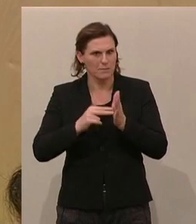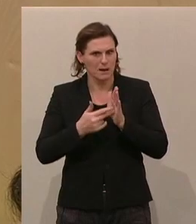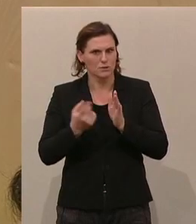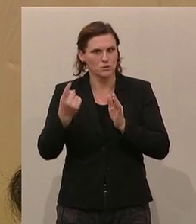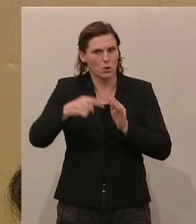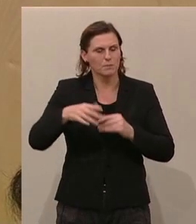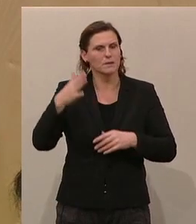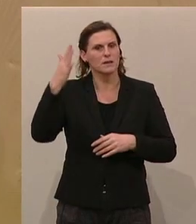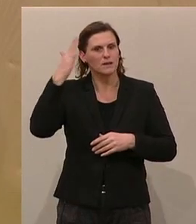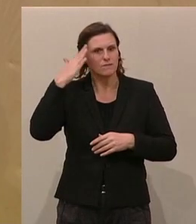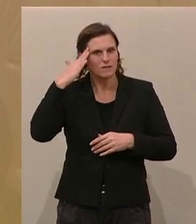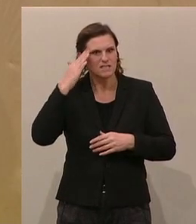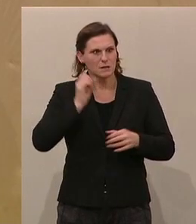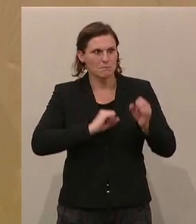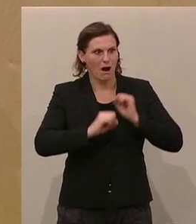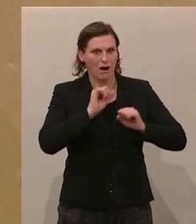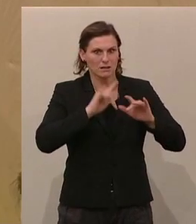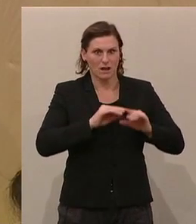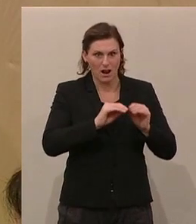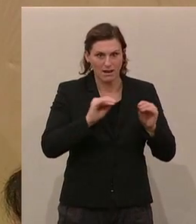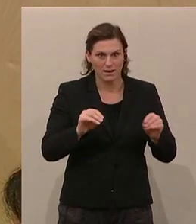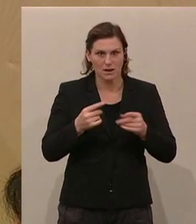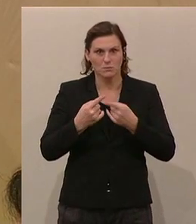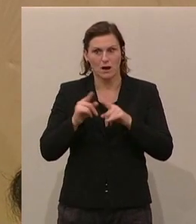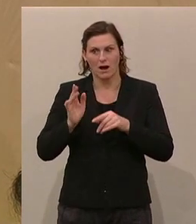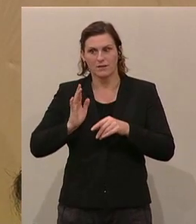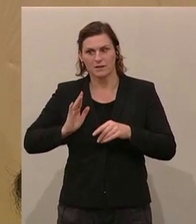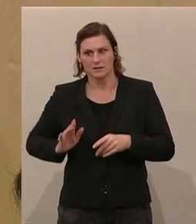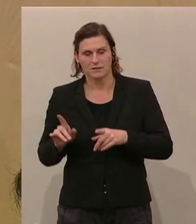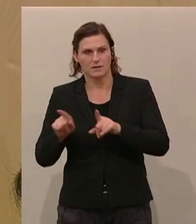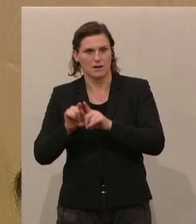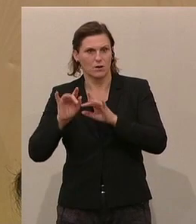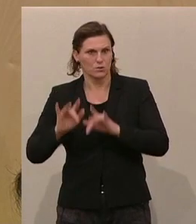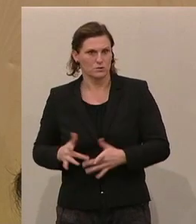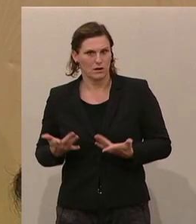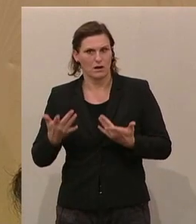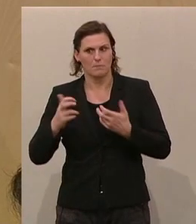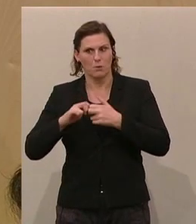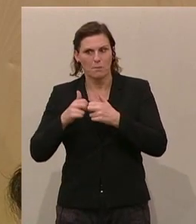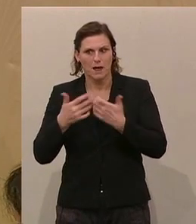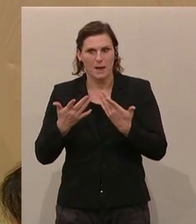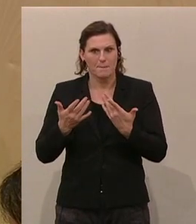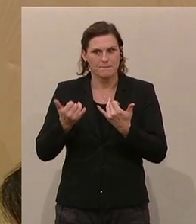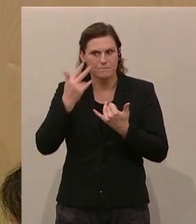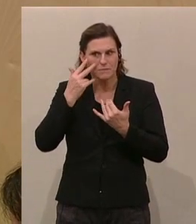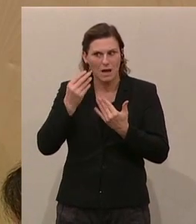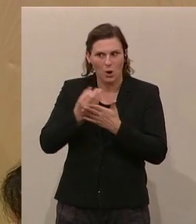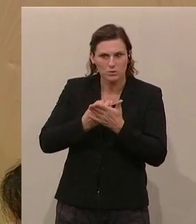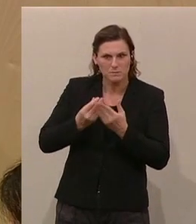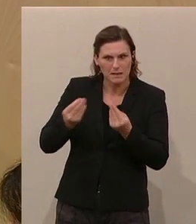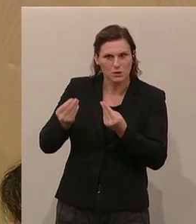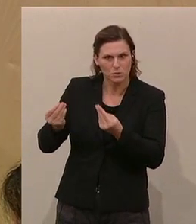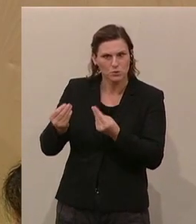wissen, wir haben einerseits einen drohenden Lehrermangel und auf der anderen Seite natürlich auch ein Problem, wenn es darum geht, die Lehrer